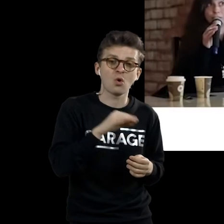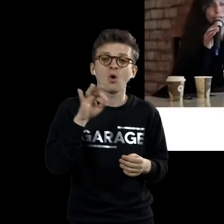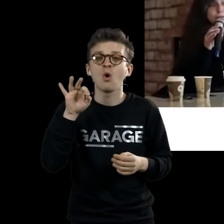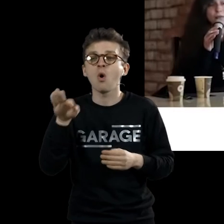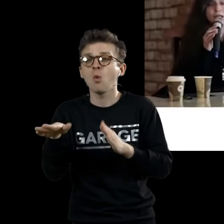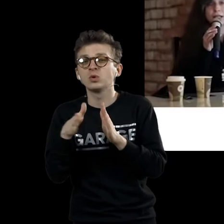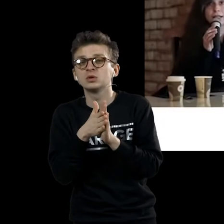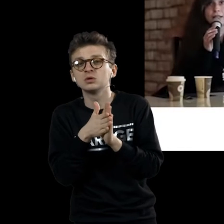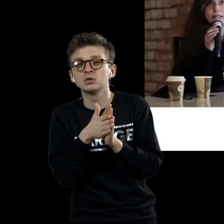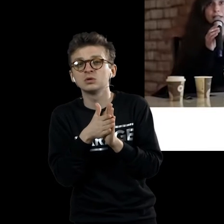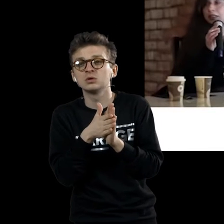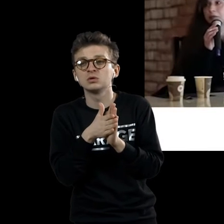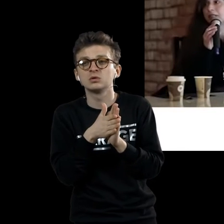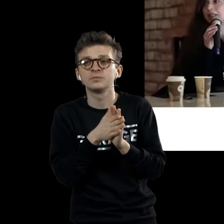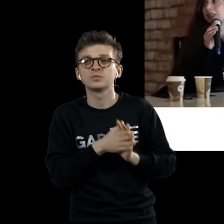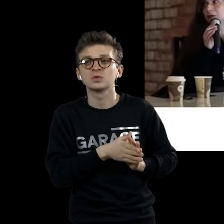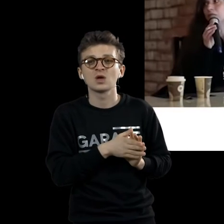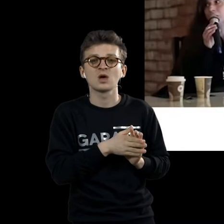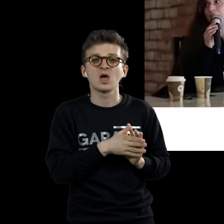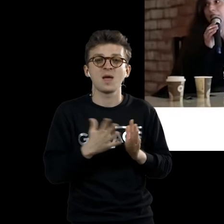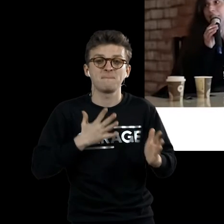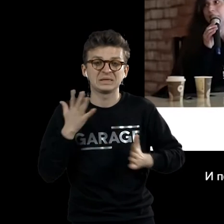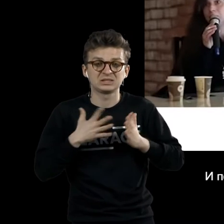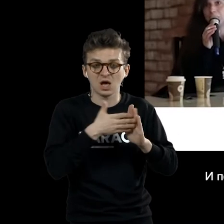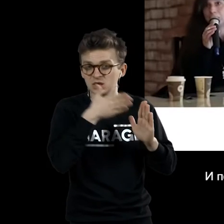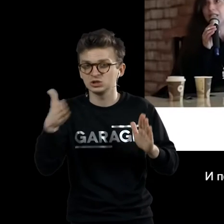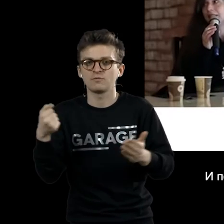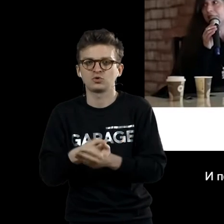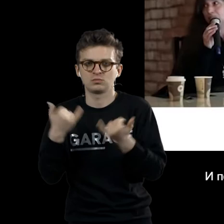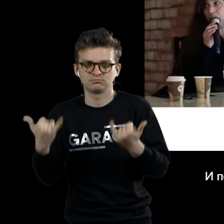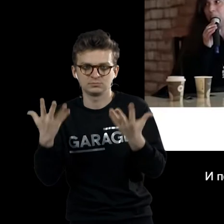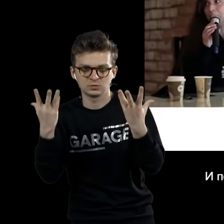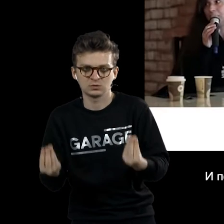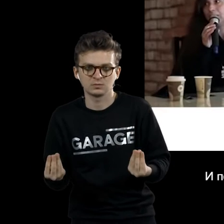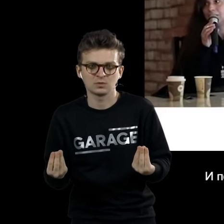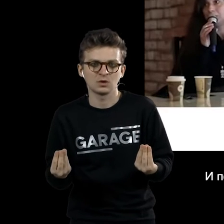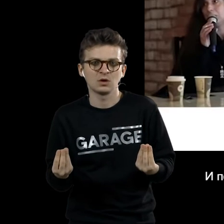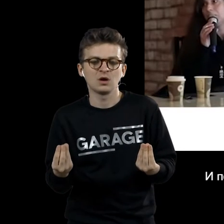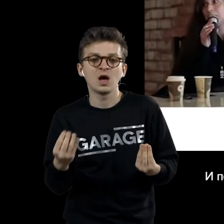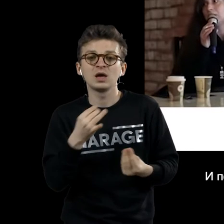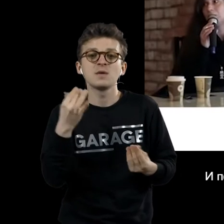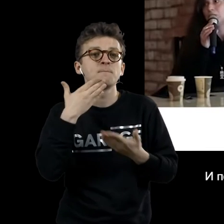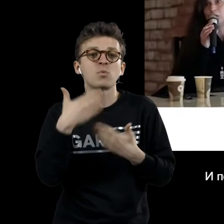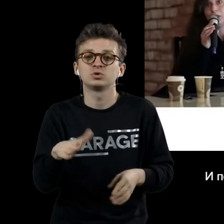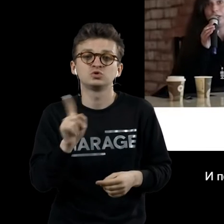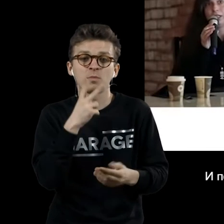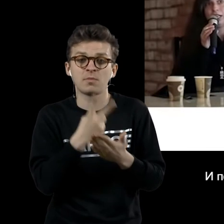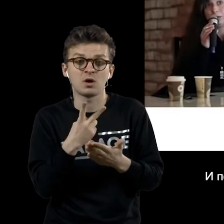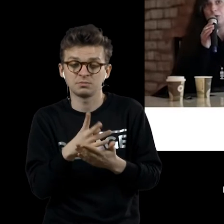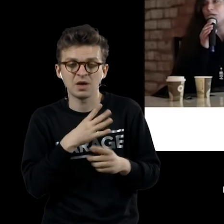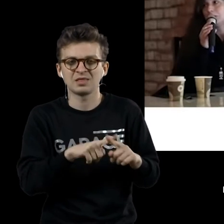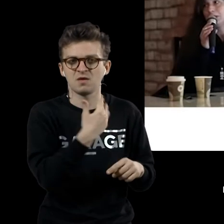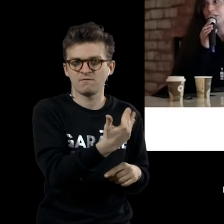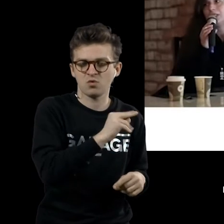импрессионистов и до наших дней. И последнее, что было представлено, была работа Дюшана.